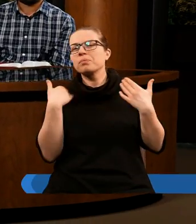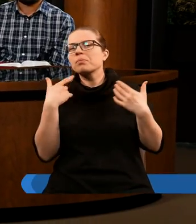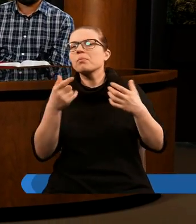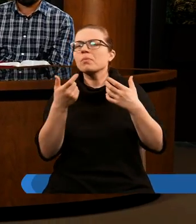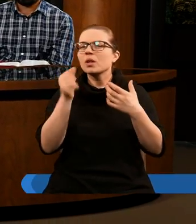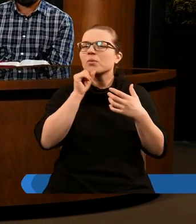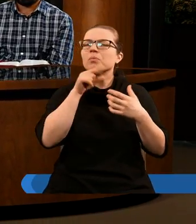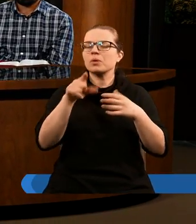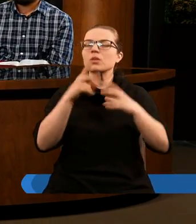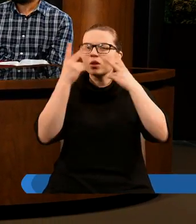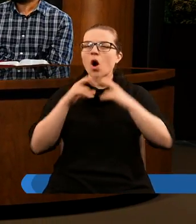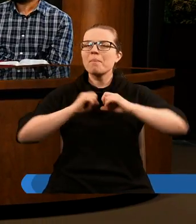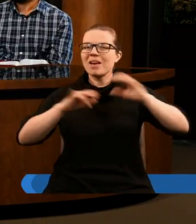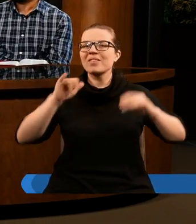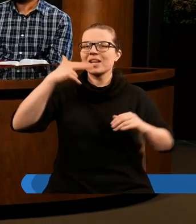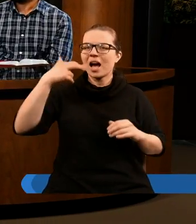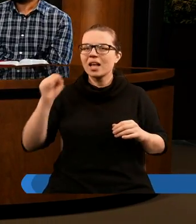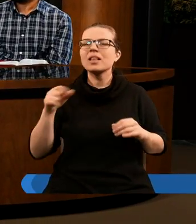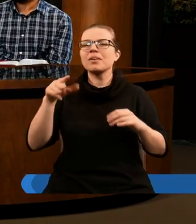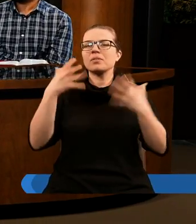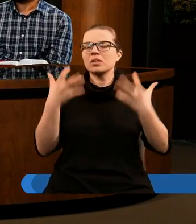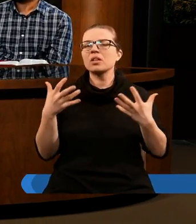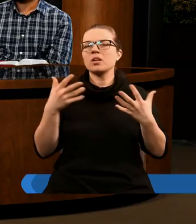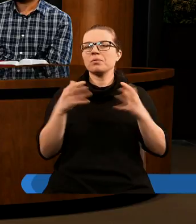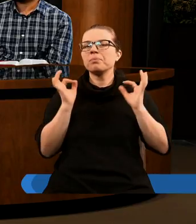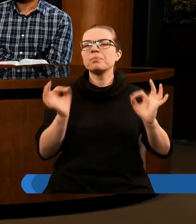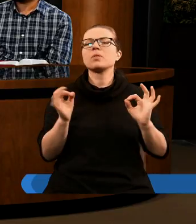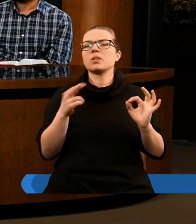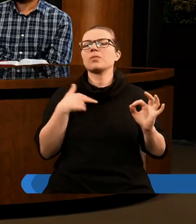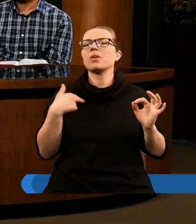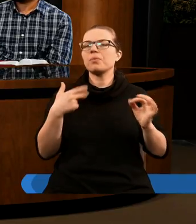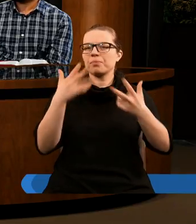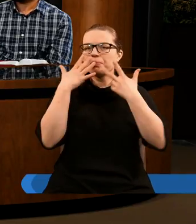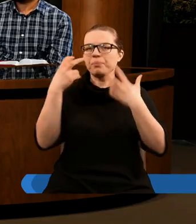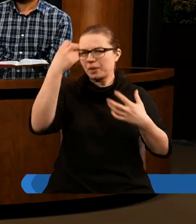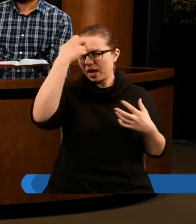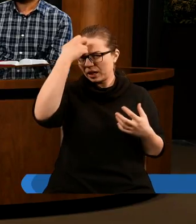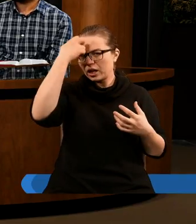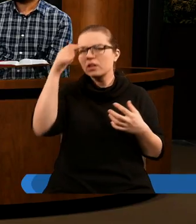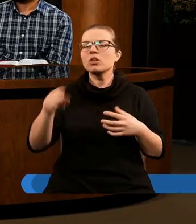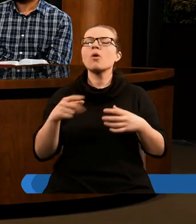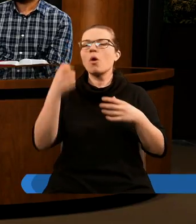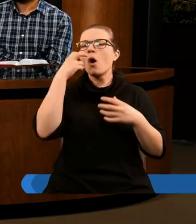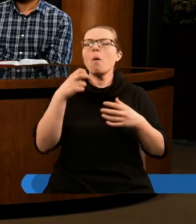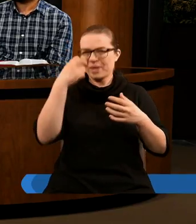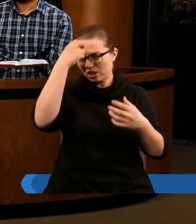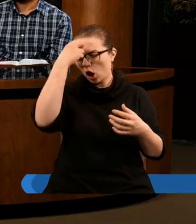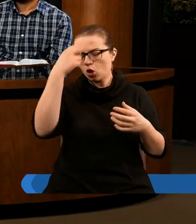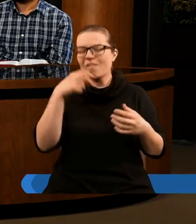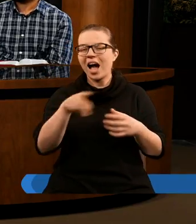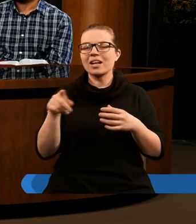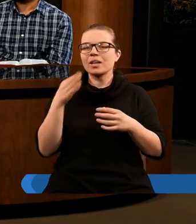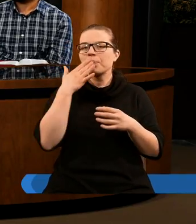Kiedy czytalibyśmy objawienie w czasach Jana, z czym nam się kojarzyła pieczeń, z czym nam się kojarzyło pieczętowanie